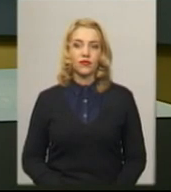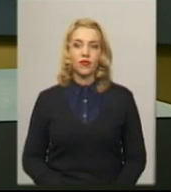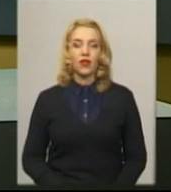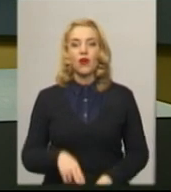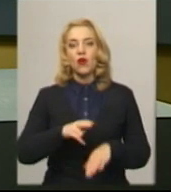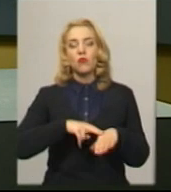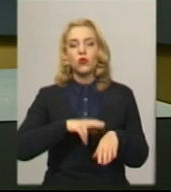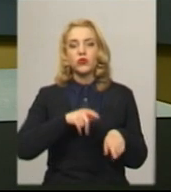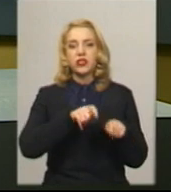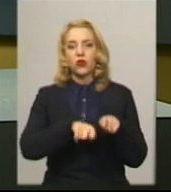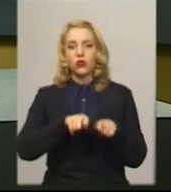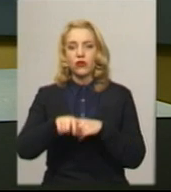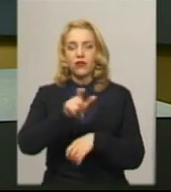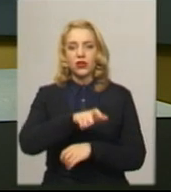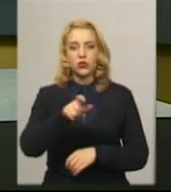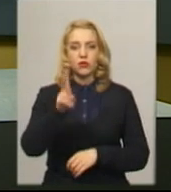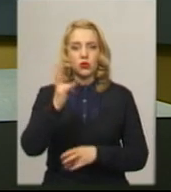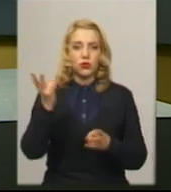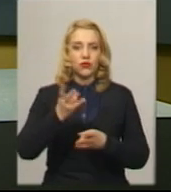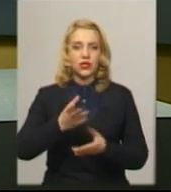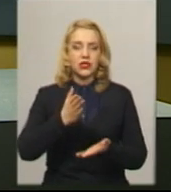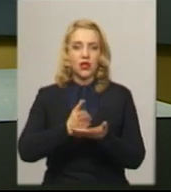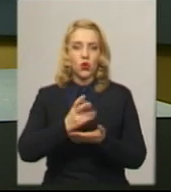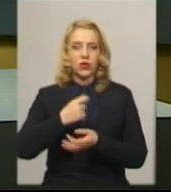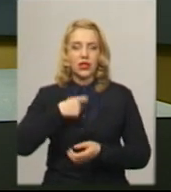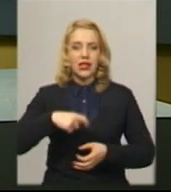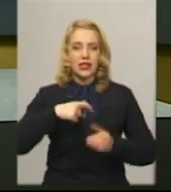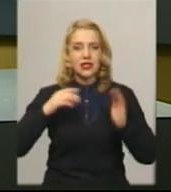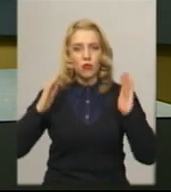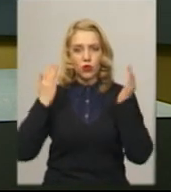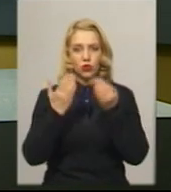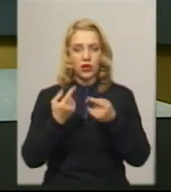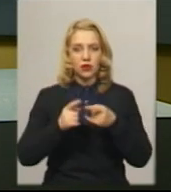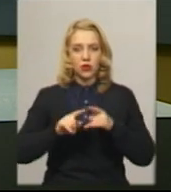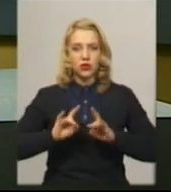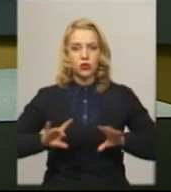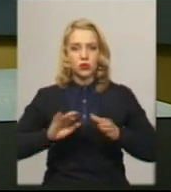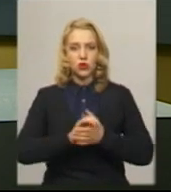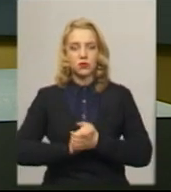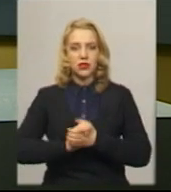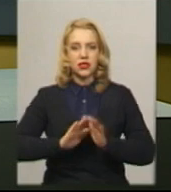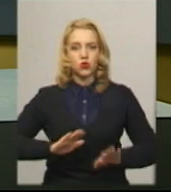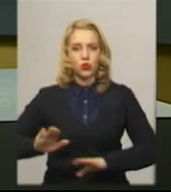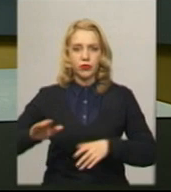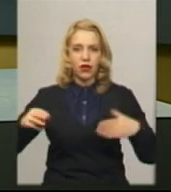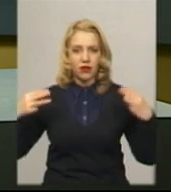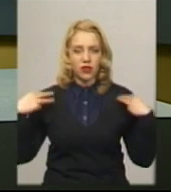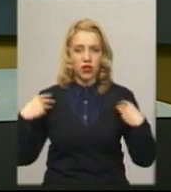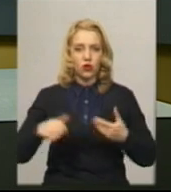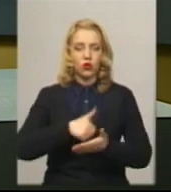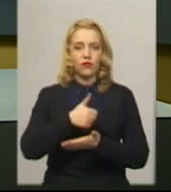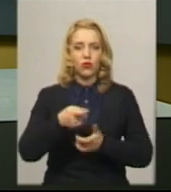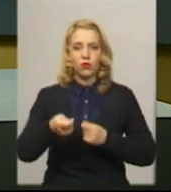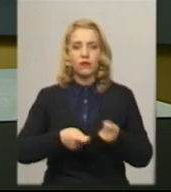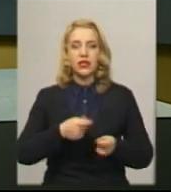Поліція контролюватиме осіб, які мають знаходитись на самоізоляції. Про це Суспільному розповідає заступник начальника головного